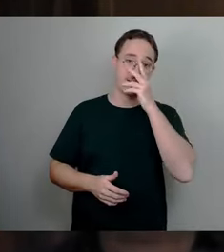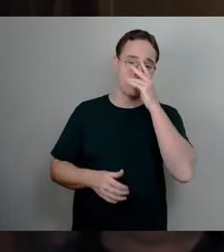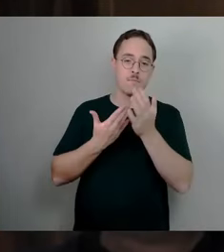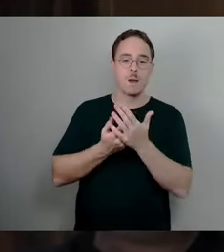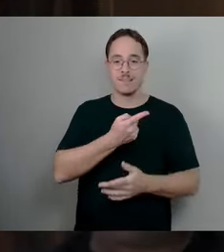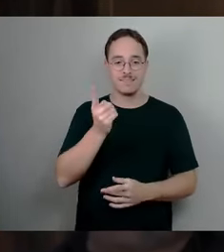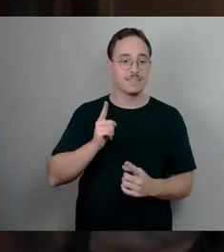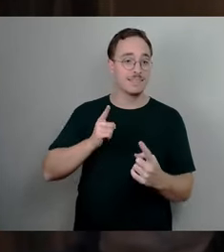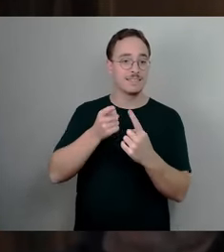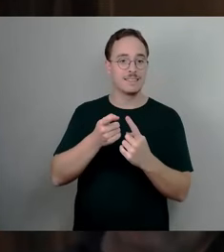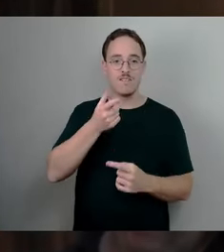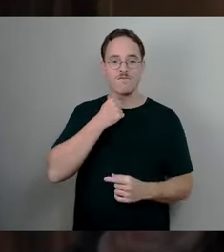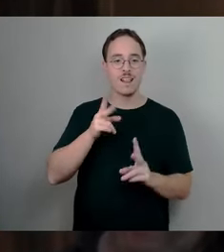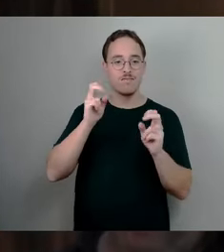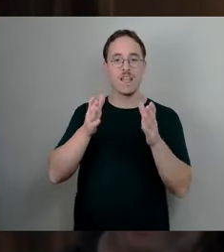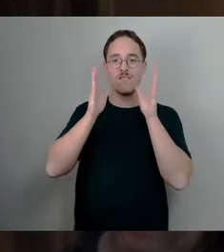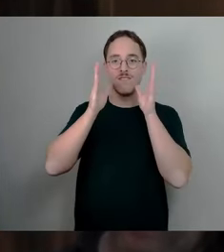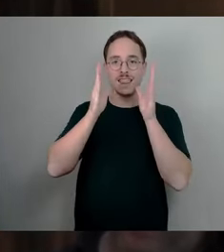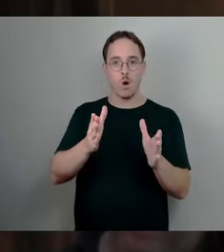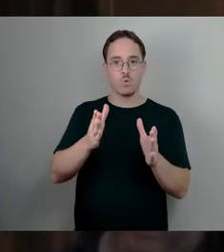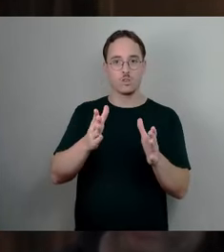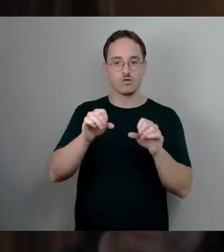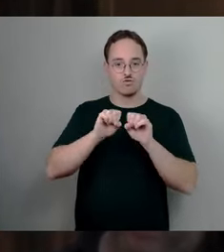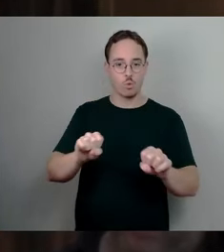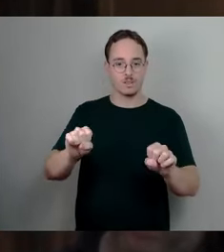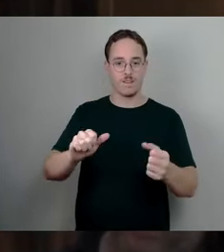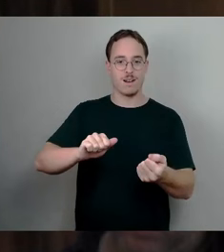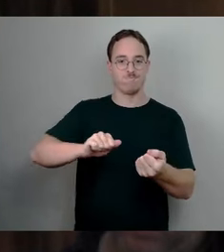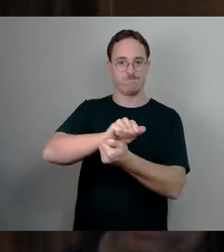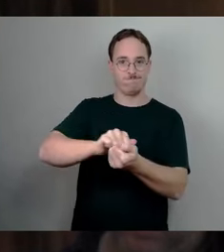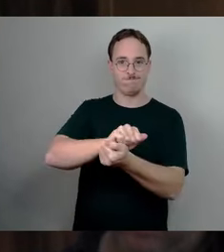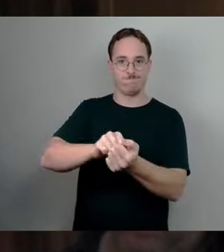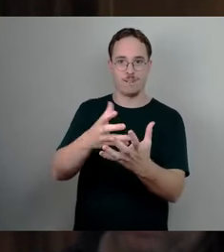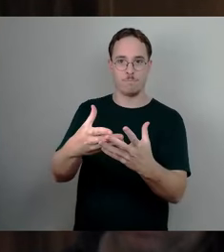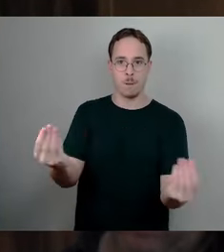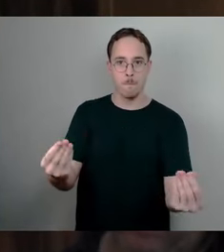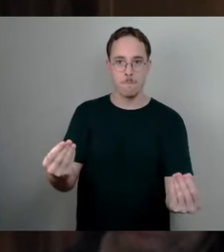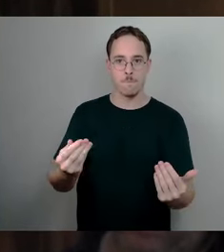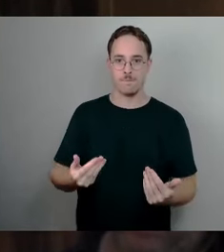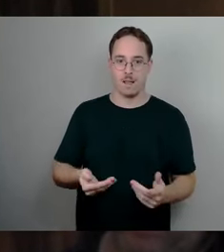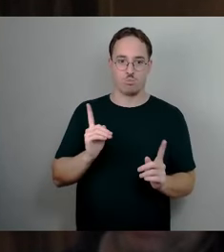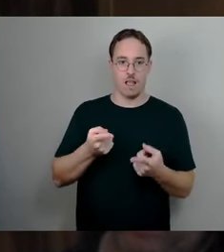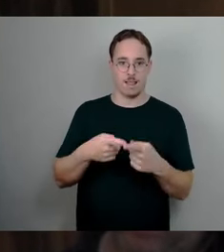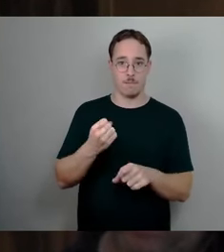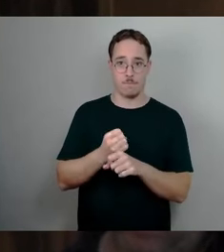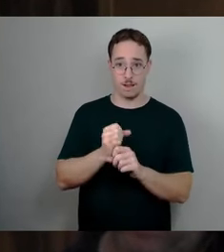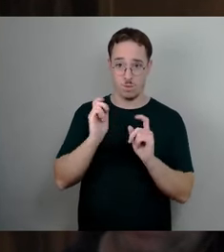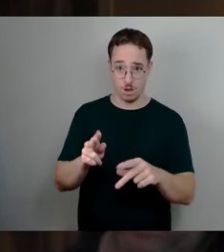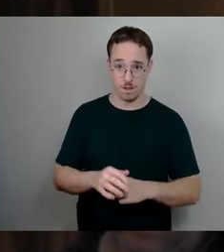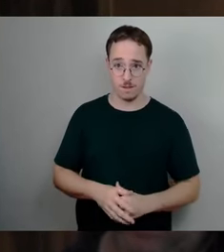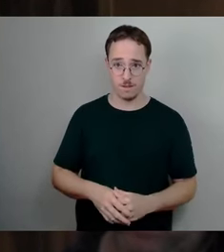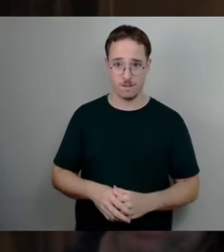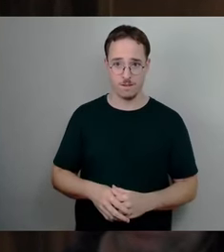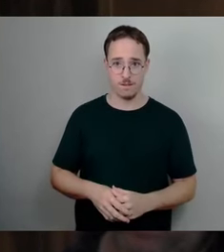dann müssen Sie das mit anderen Mitteln tun, denn der Jugendhilfeausschuss,